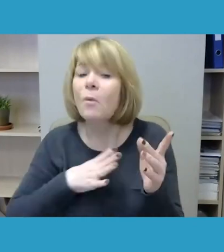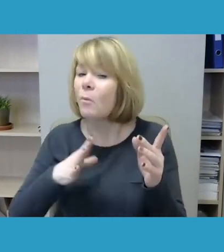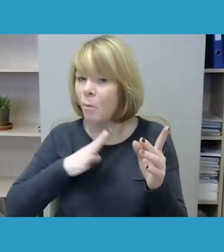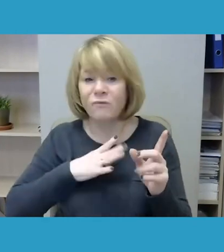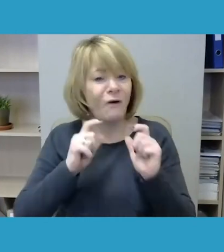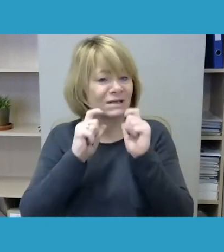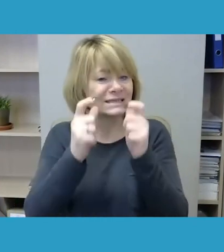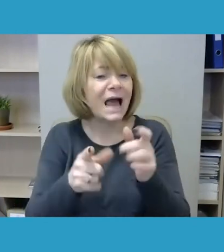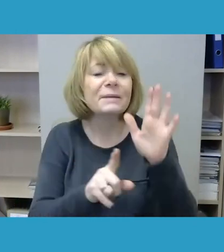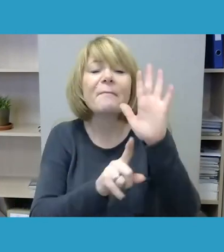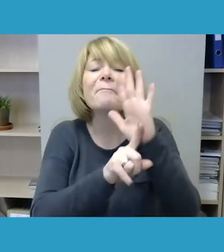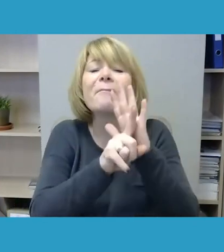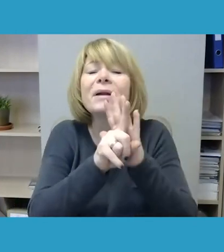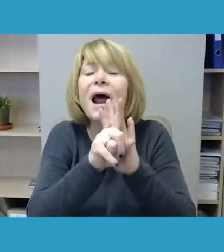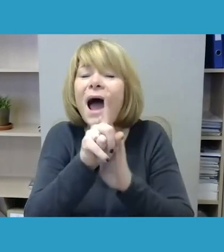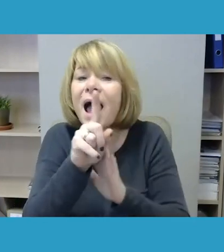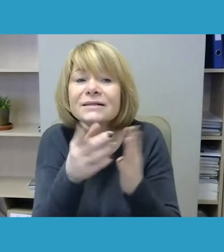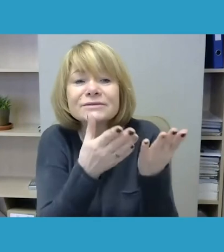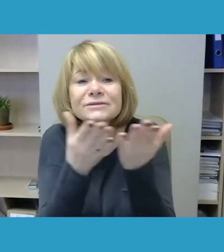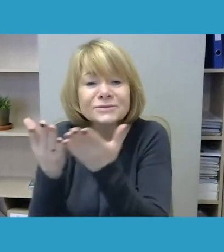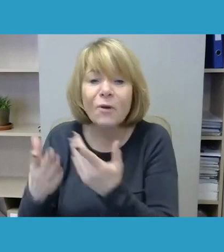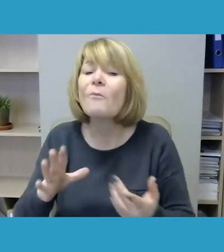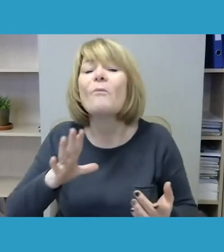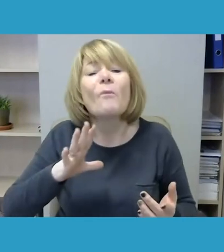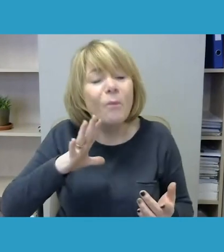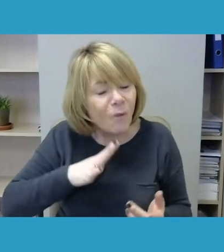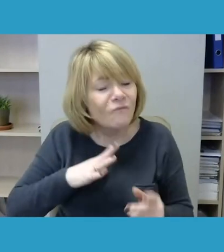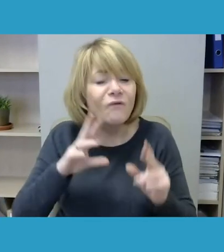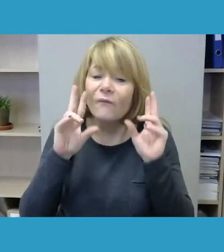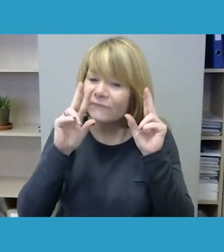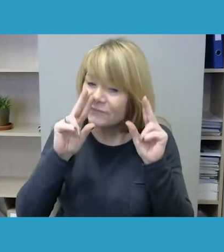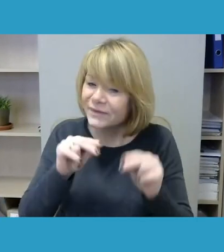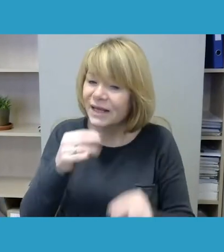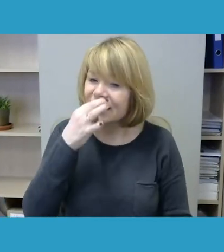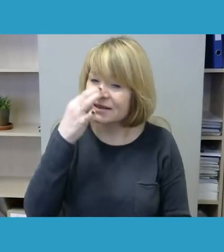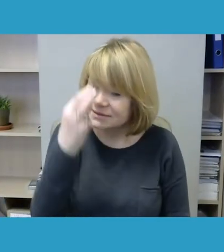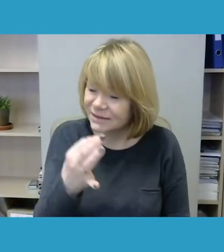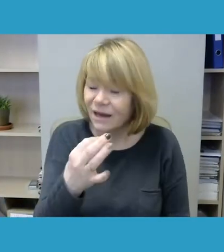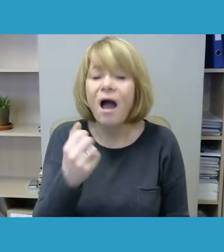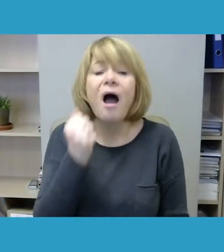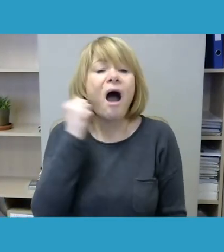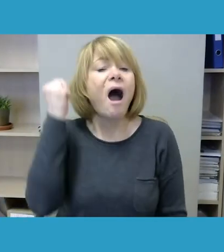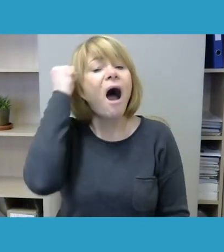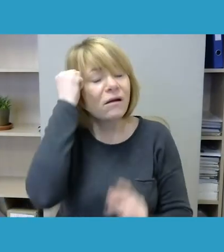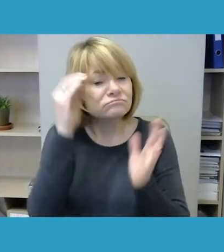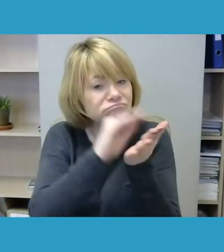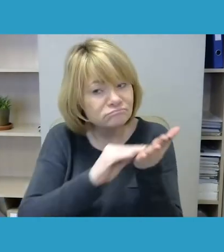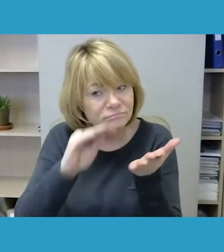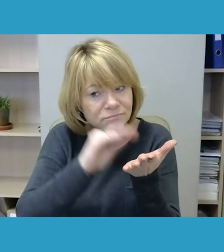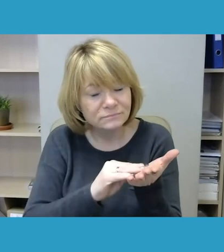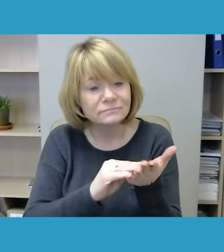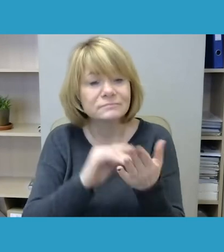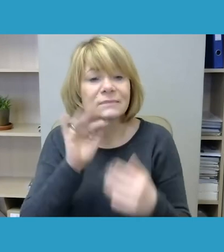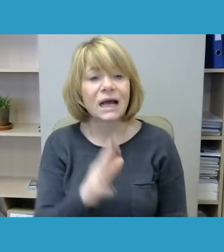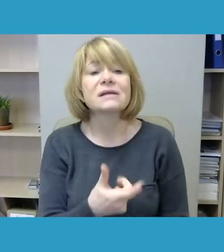bet ir visos diskusijos metu apie tai tikrai kalbėta. Tai dar siki labai jums ačiū ir tikrai stebėkite kitas